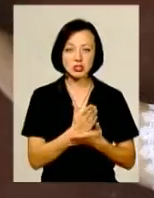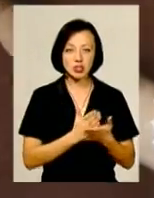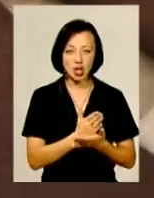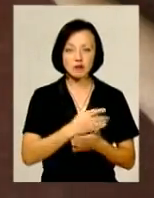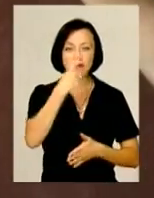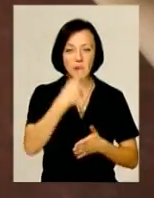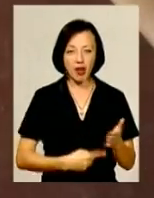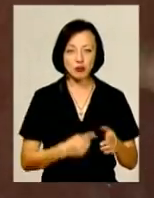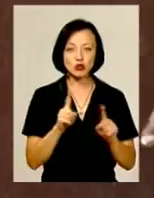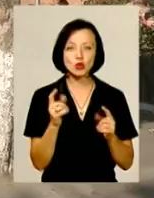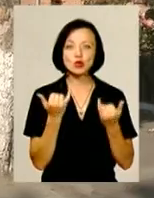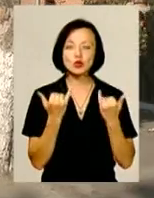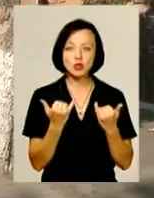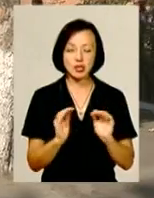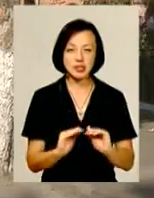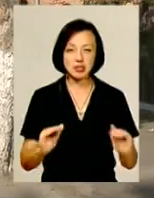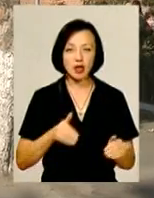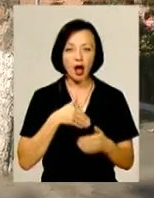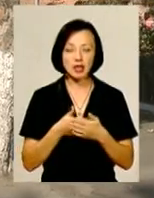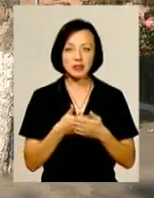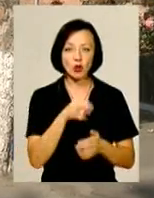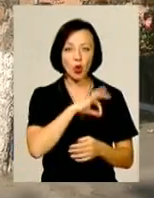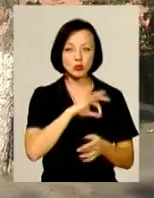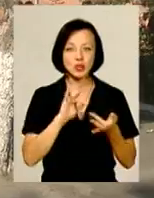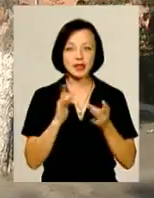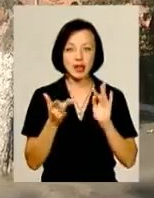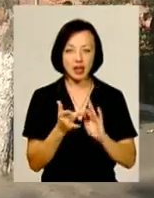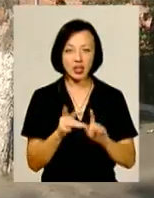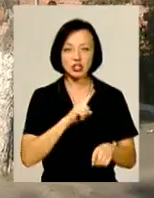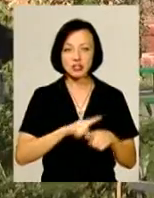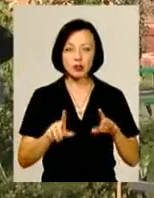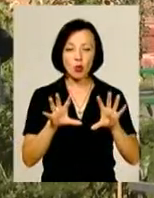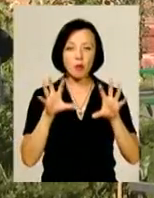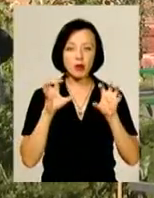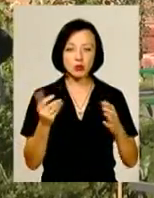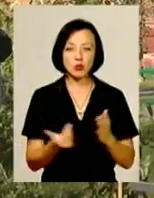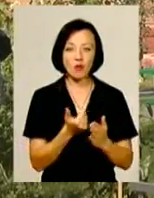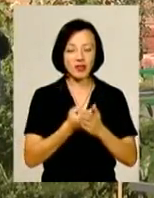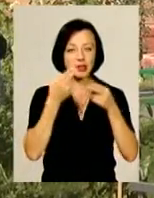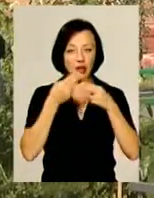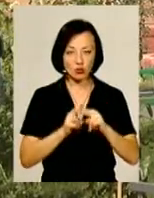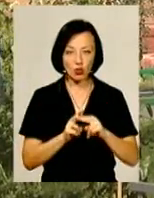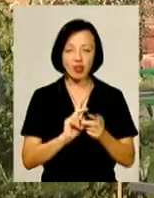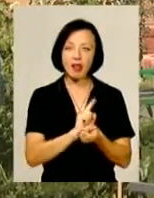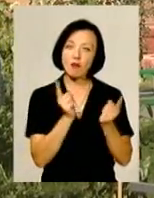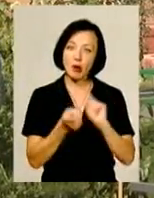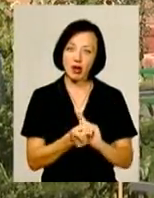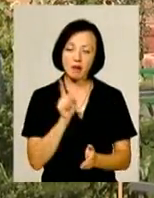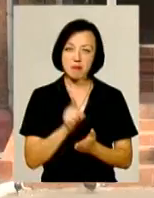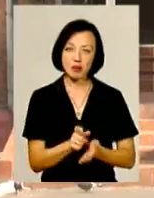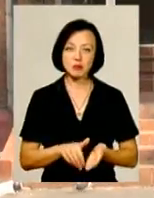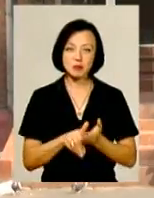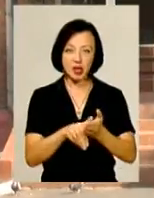переконана. Те, що сучасні діти активно користуються інтернетом та швидко опановують новітні технології, навпаки мало б